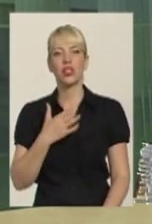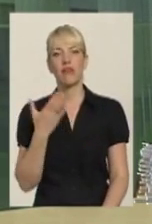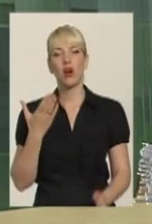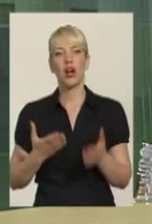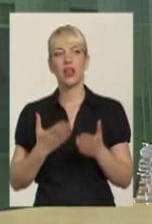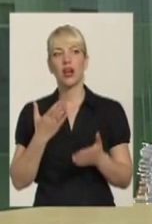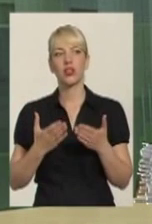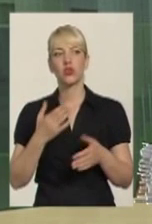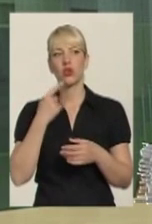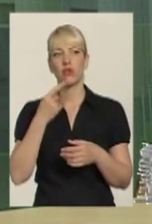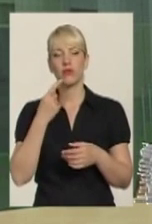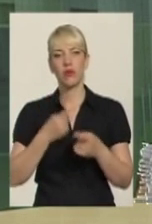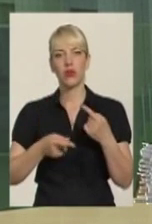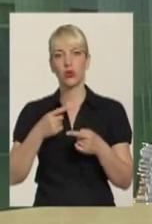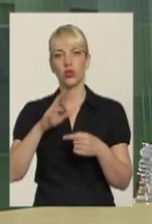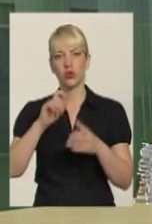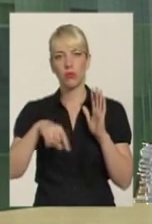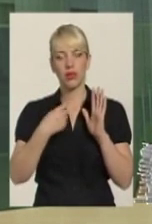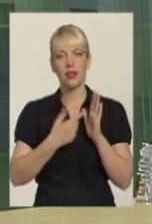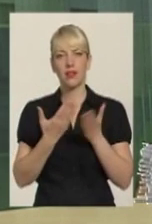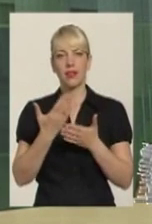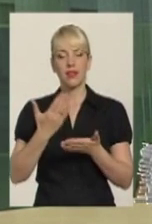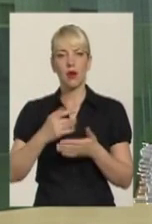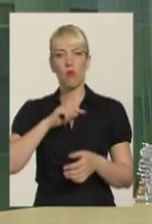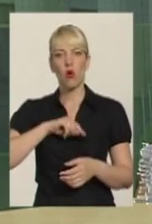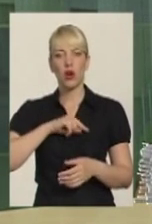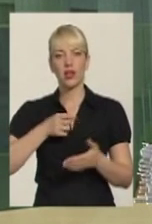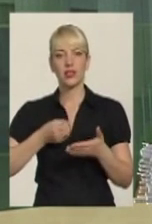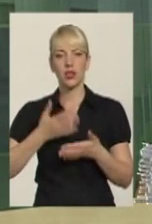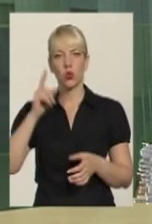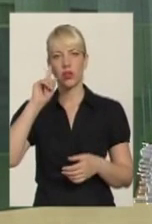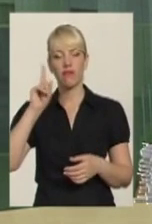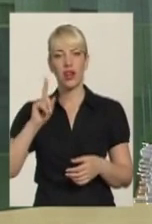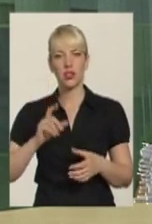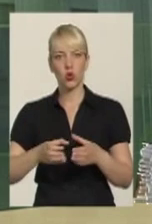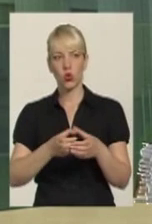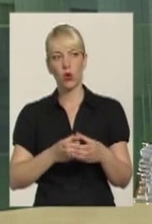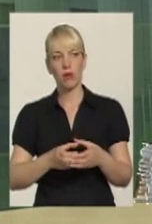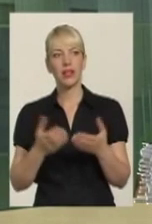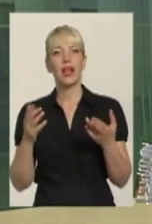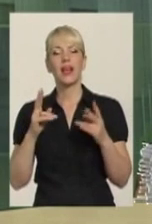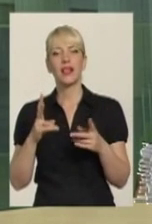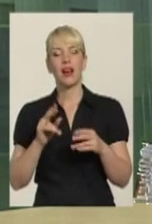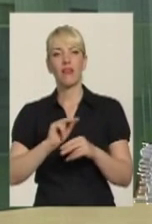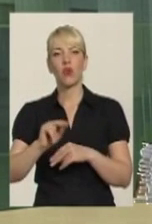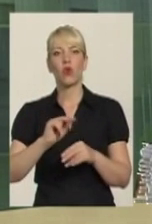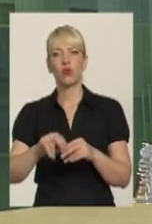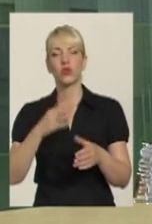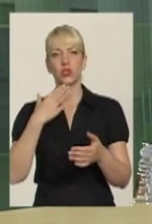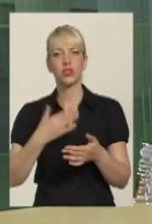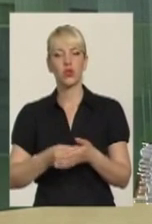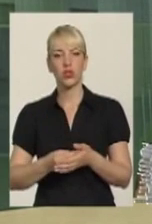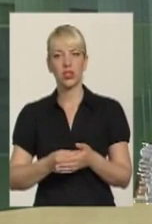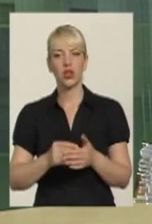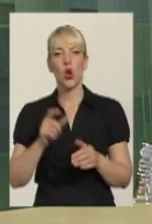Якщо повернутися до питання, які є моральні цінності сьогодні в єврейської громади і яким чином вона виховує своїх людей,